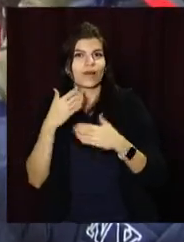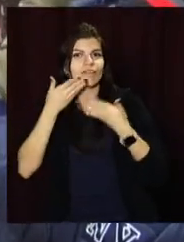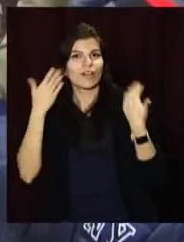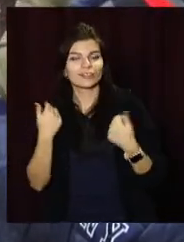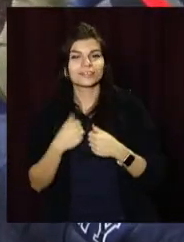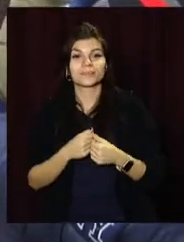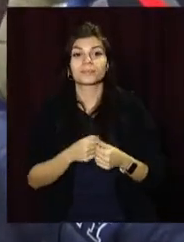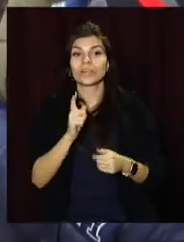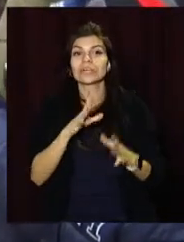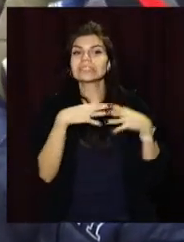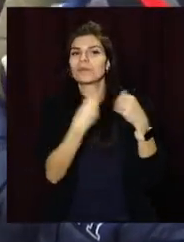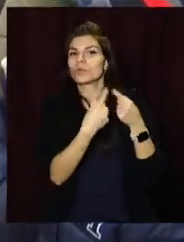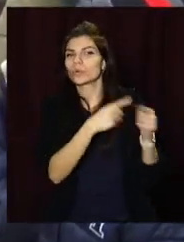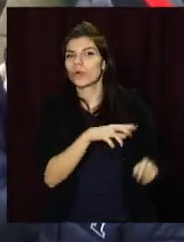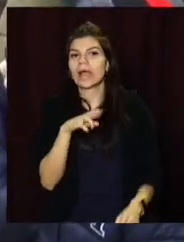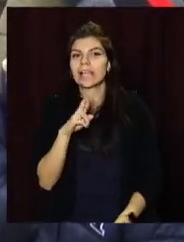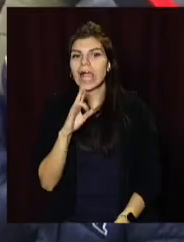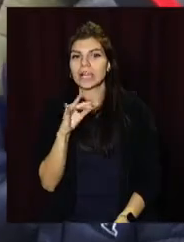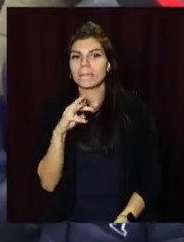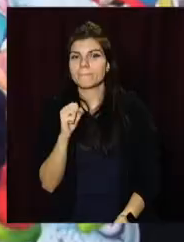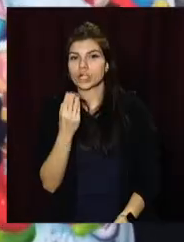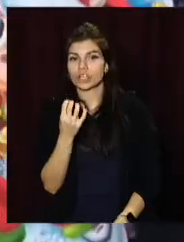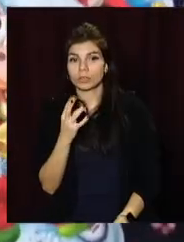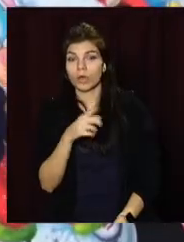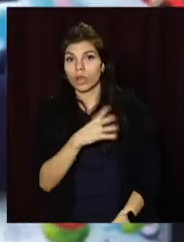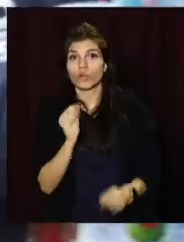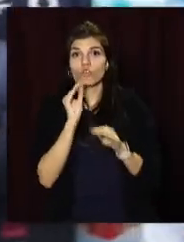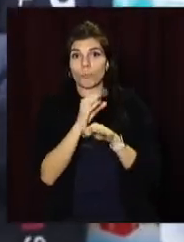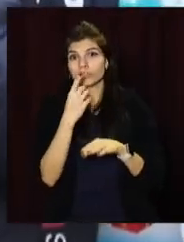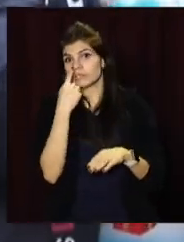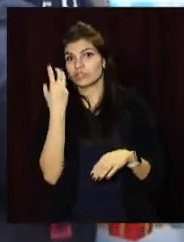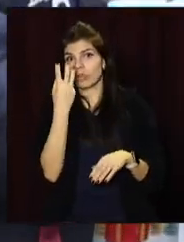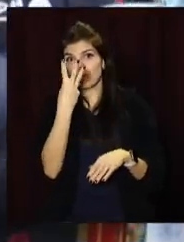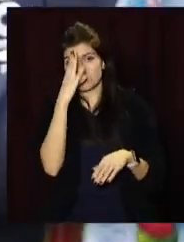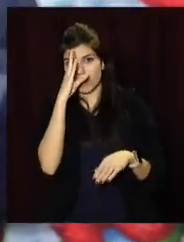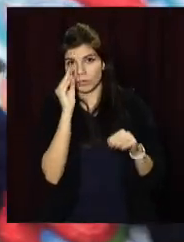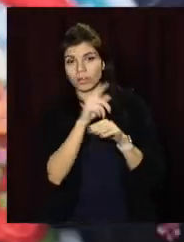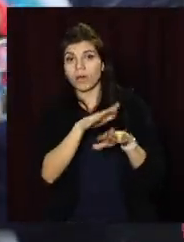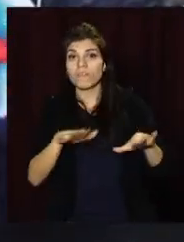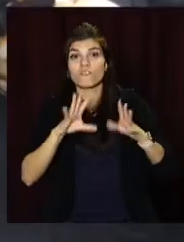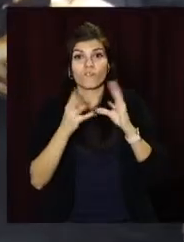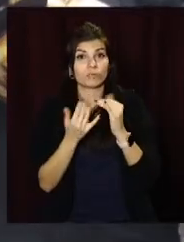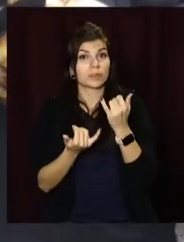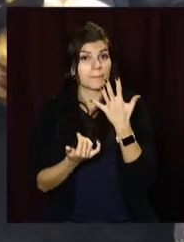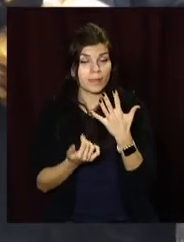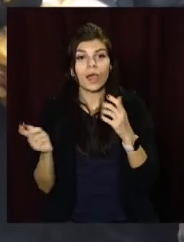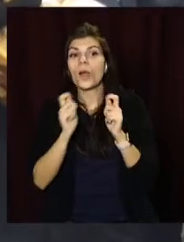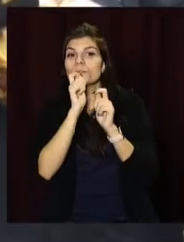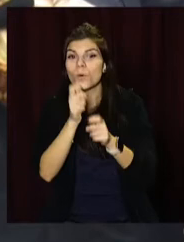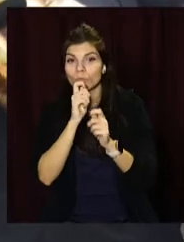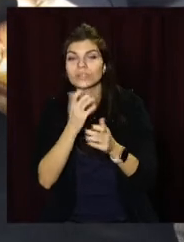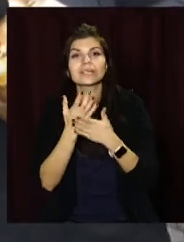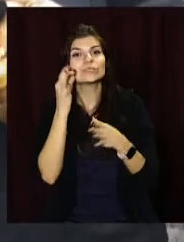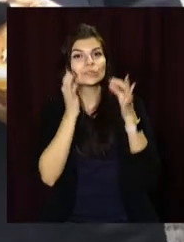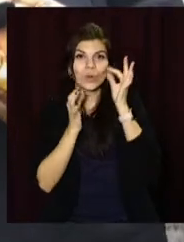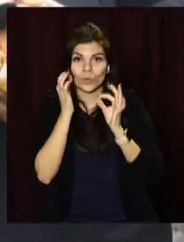малеча родини, як і Мащенків. Нещодавно вона поповнилася трьома хлопчиками. Тепер тут виховують п'ятьох дітей. У подарункових наборах –